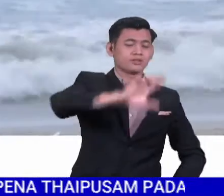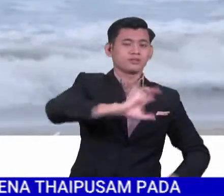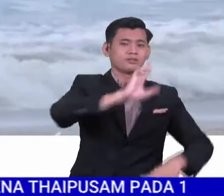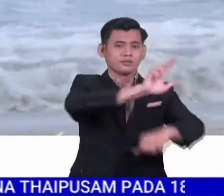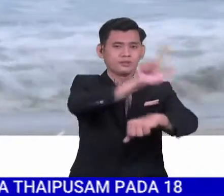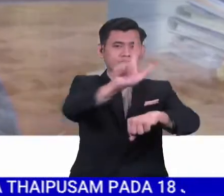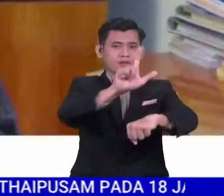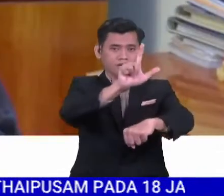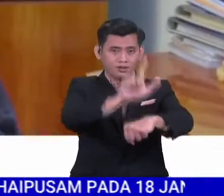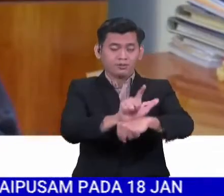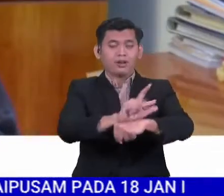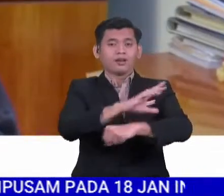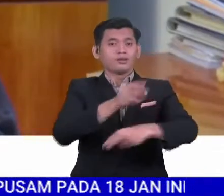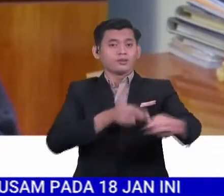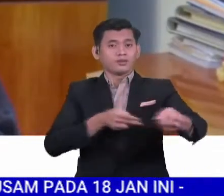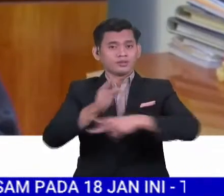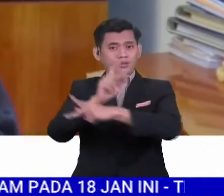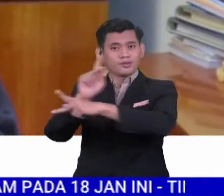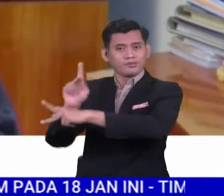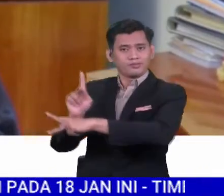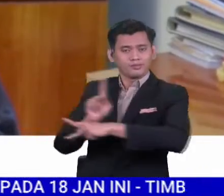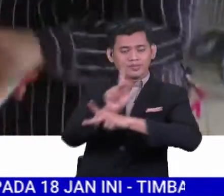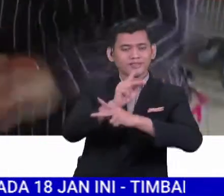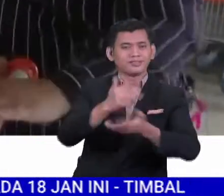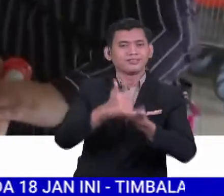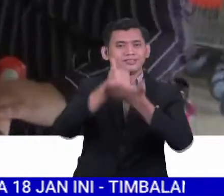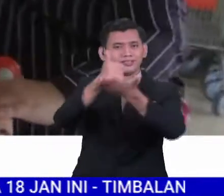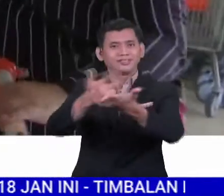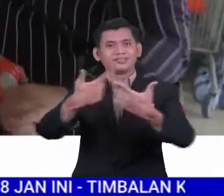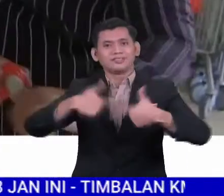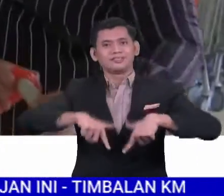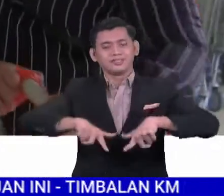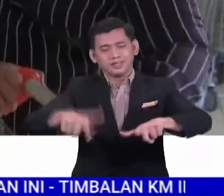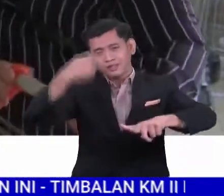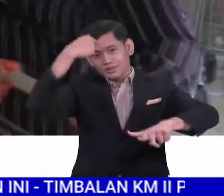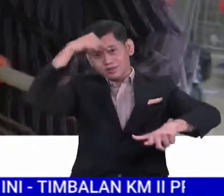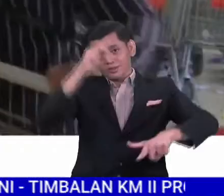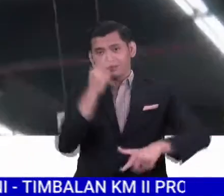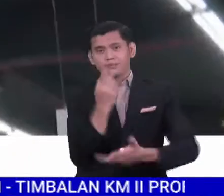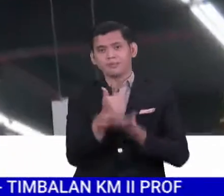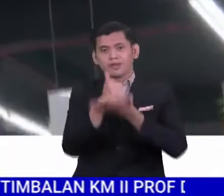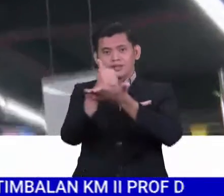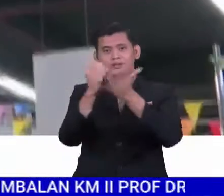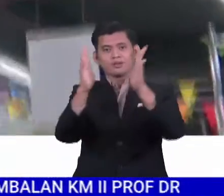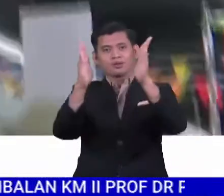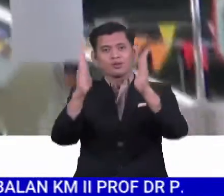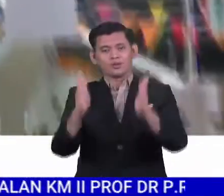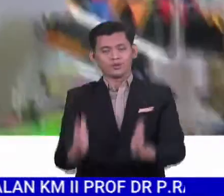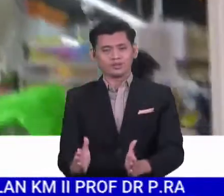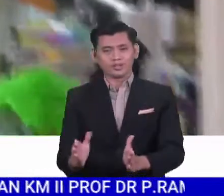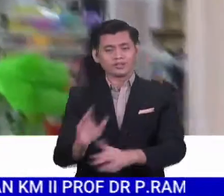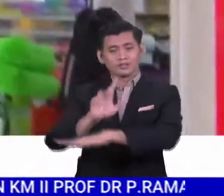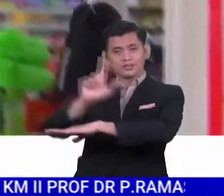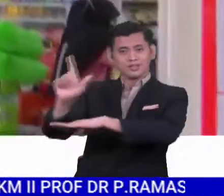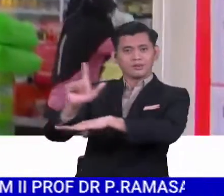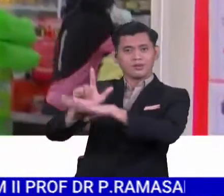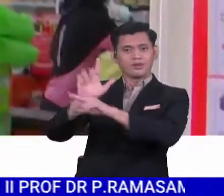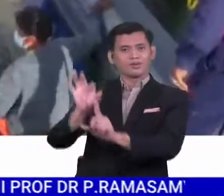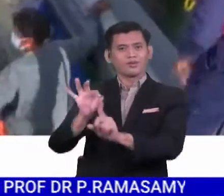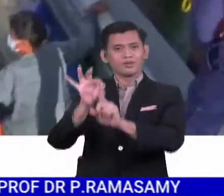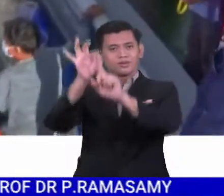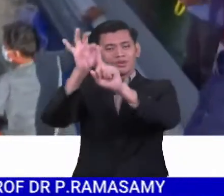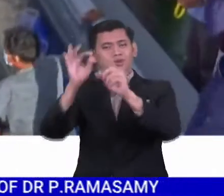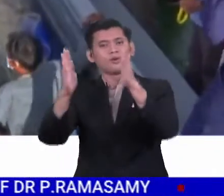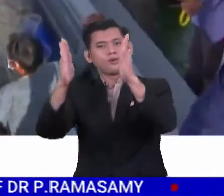itu. Selain usaha pengawalan, inisiatif bantuan turut dilaksana bagi membantu penduduk di Labuan, khususnya golongan